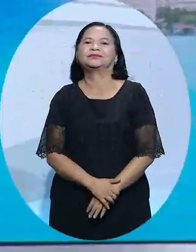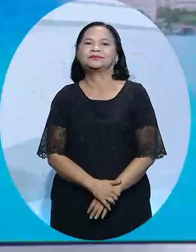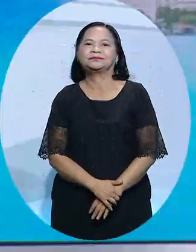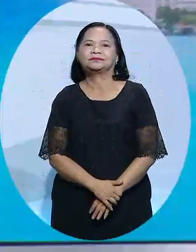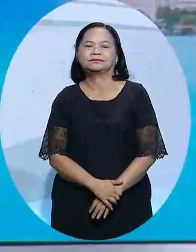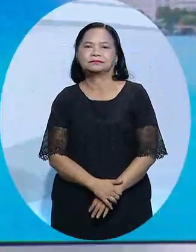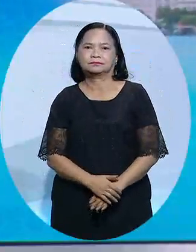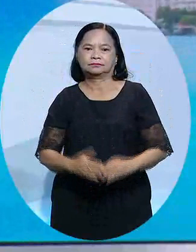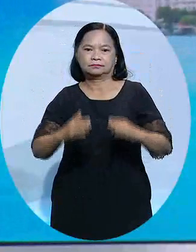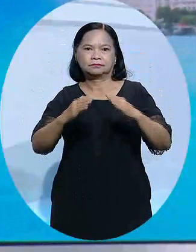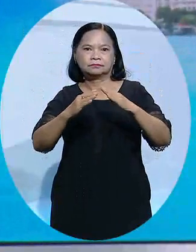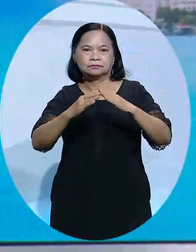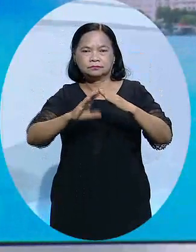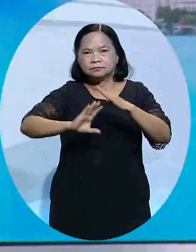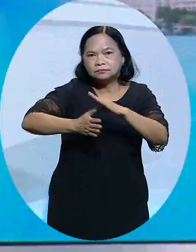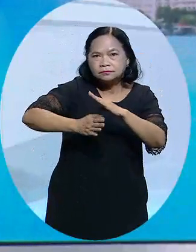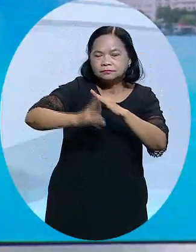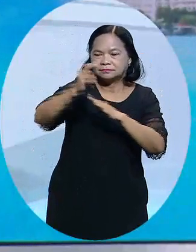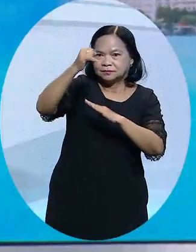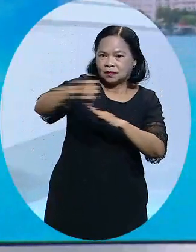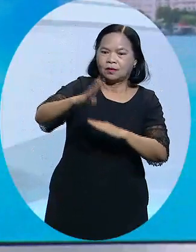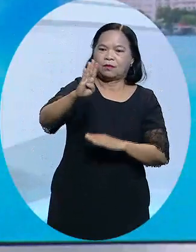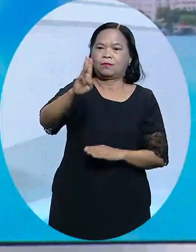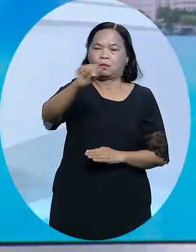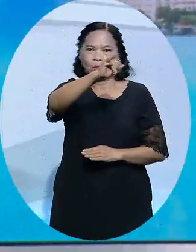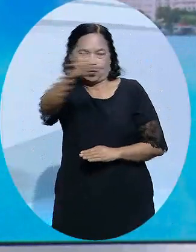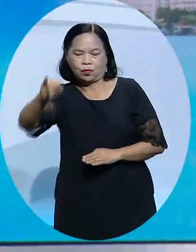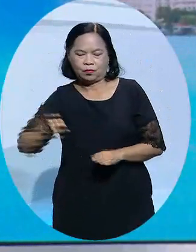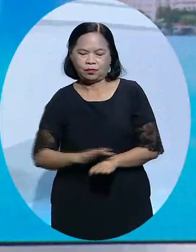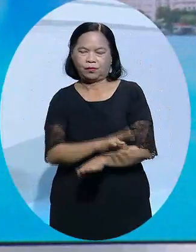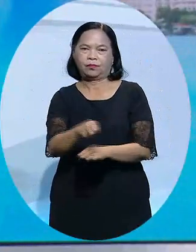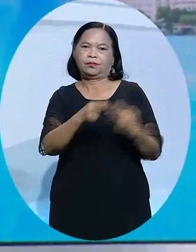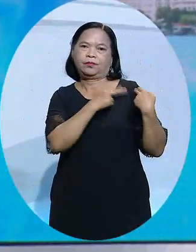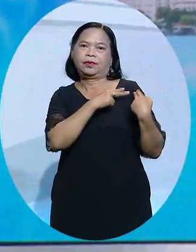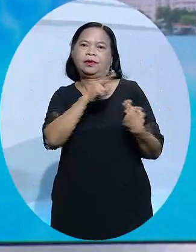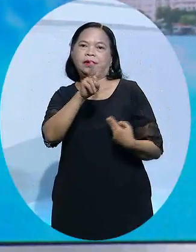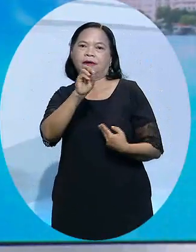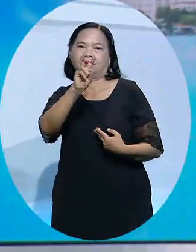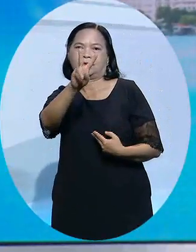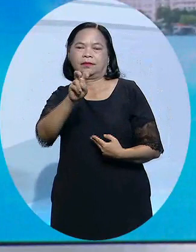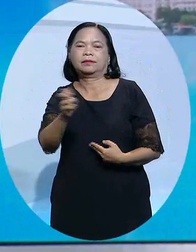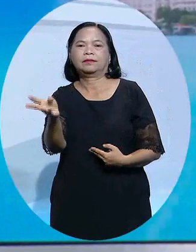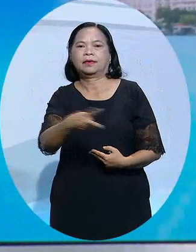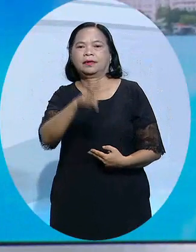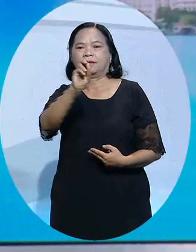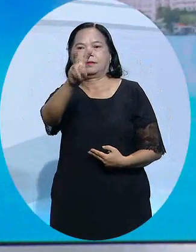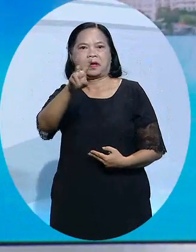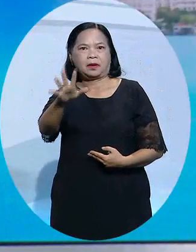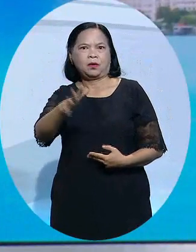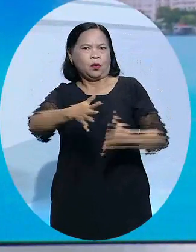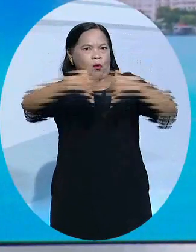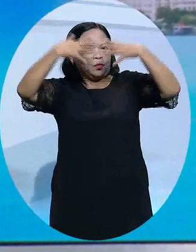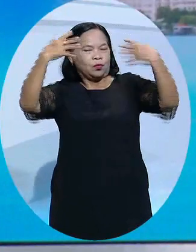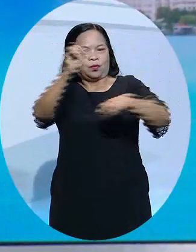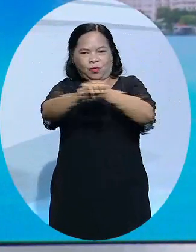Hội Doanh nhân Họ Bùi đã tổ chức Đại hội Câu lạc bộ Doanh nhân Họ Bùi miền Nam nhiệm kỳ 2022-2025, nhiều năm qua